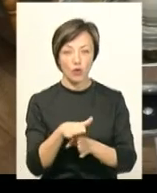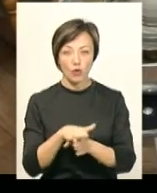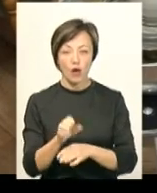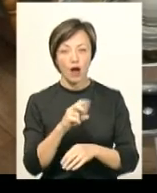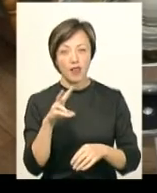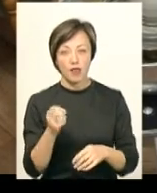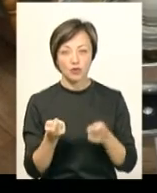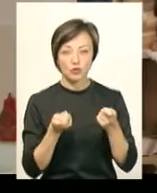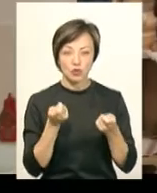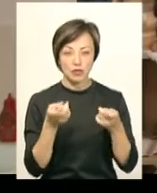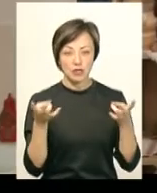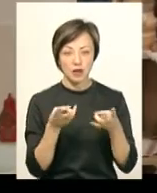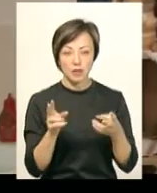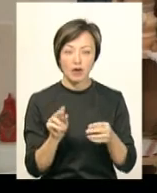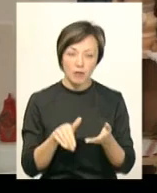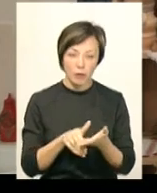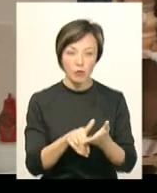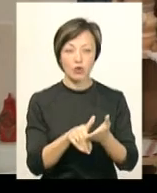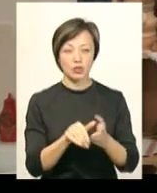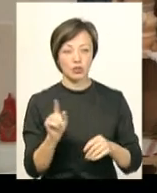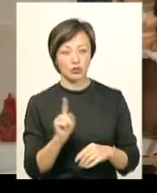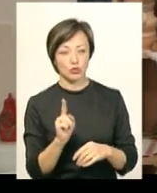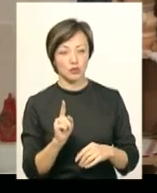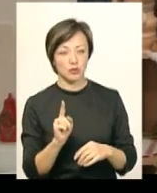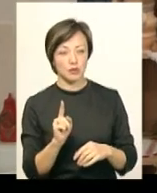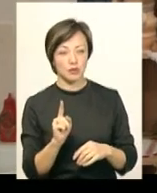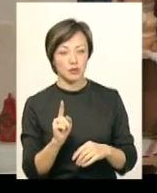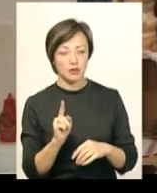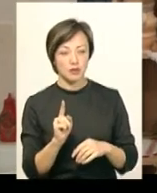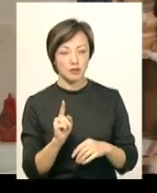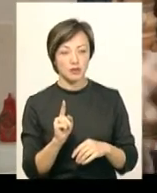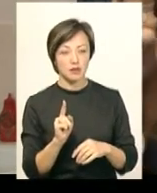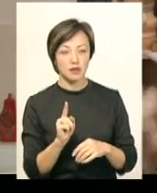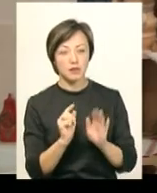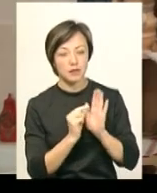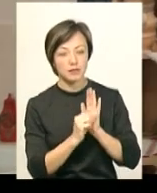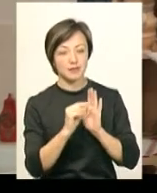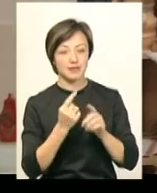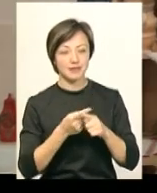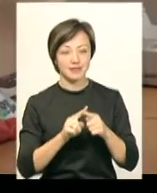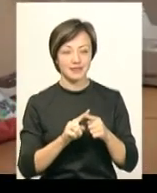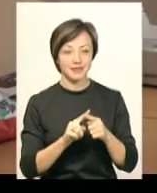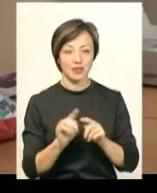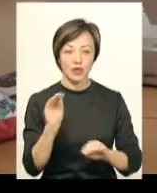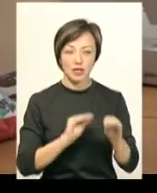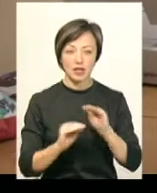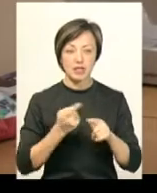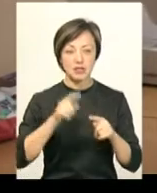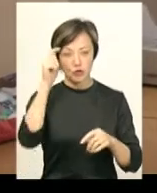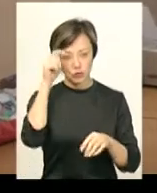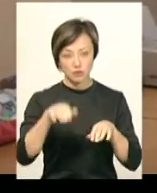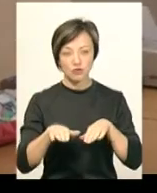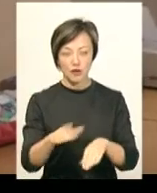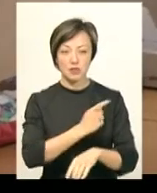все одно, чуть-чуть треба таке допомогти, щоб, я не знаю, якусь резку поставити ще. А ці хлопці у